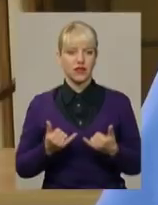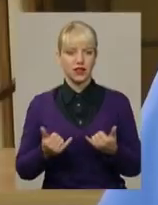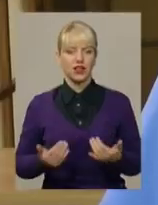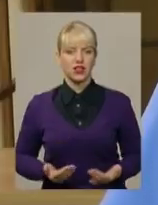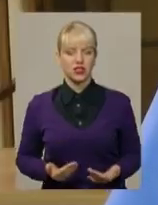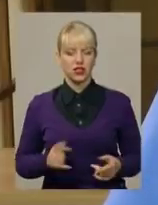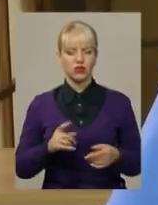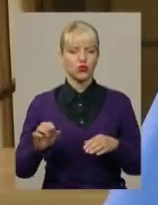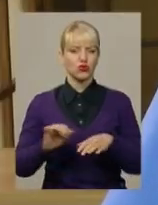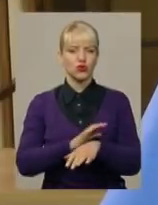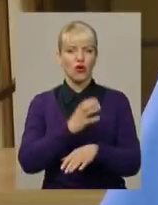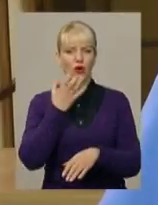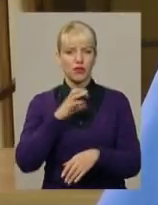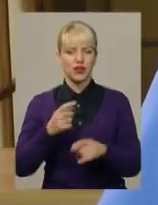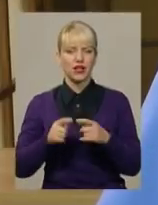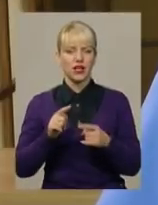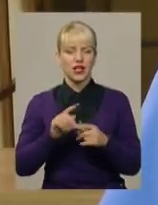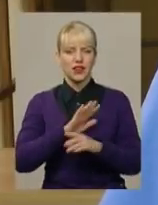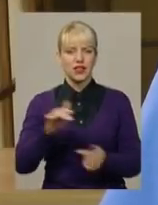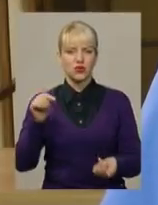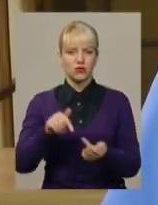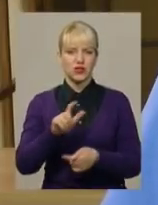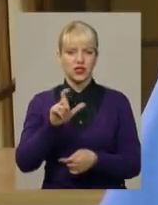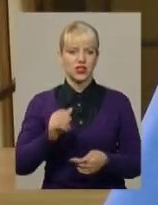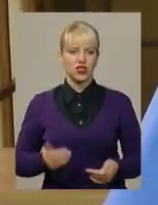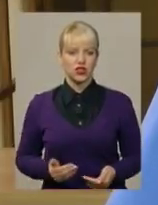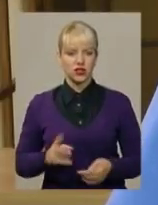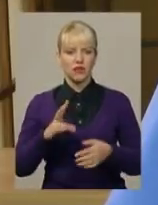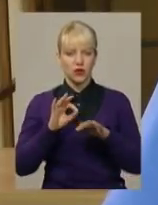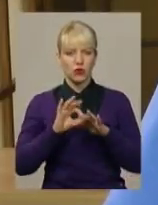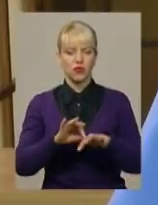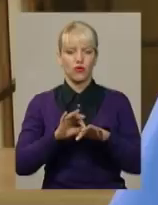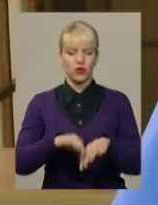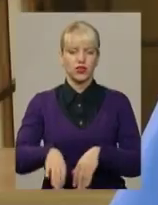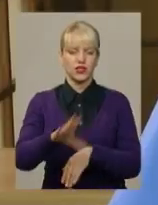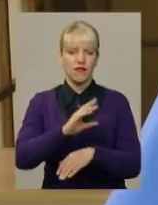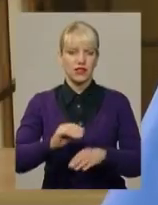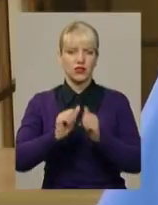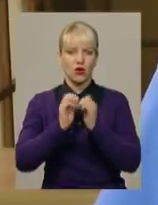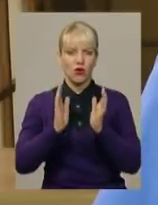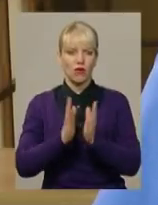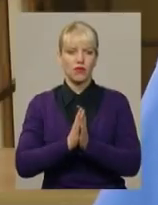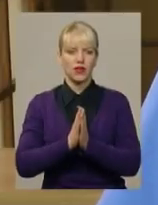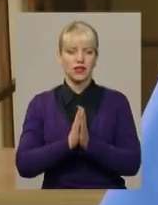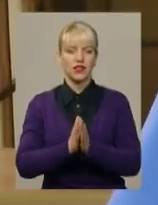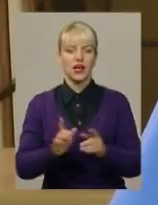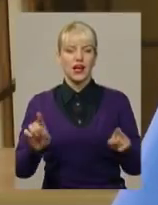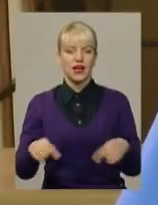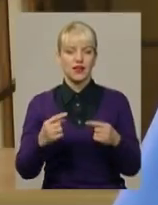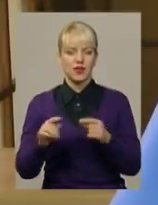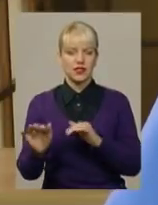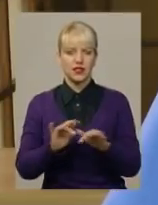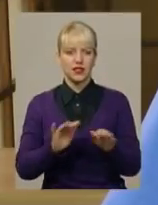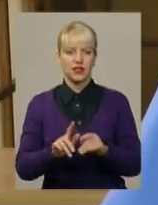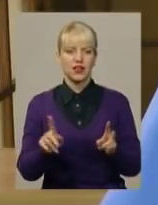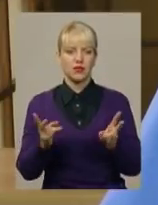такі опіки – це несумісність життя. Але проводиться весь комплекс реанімаційних дій, які